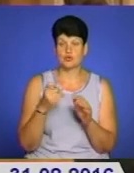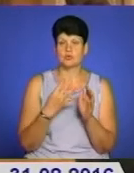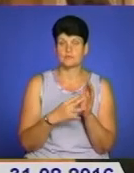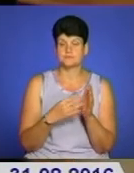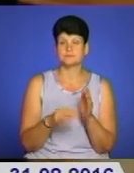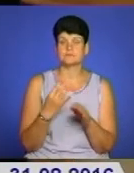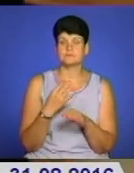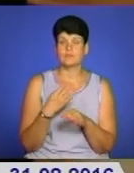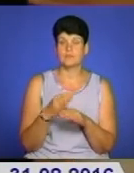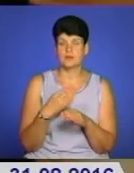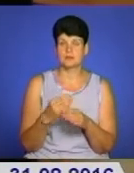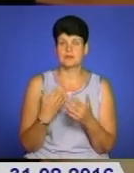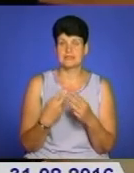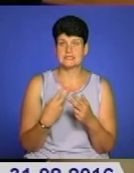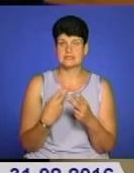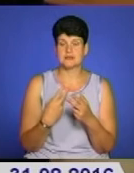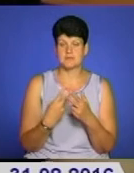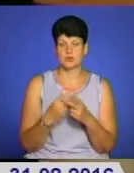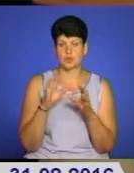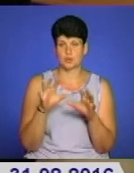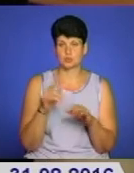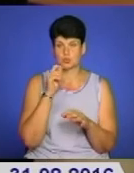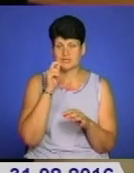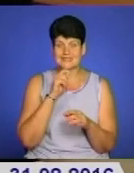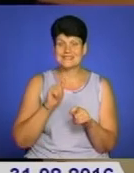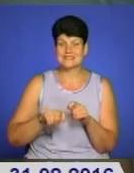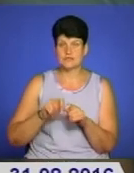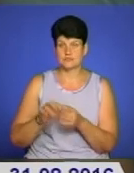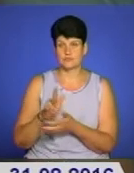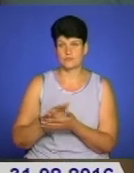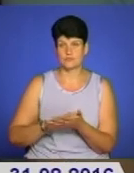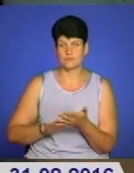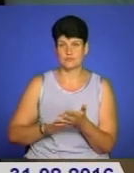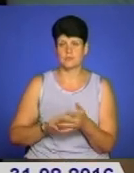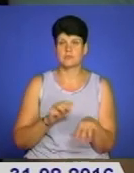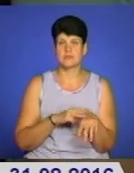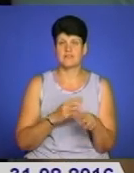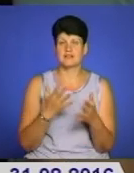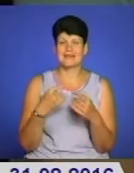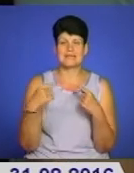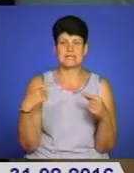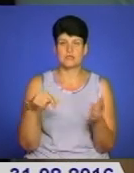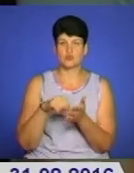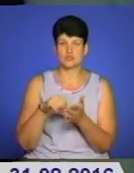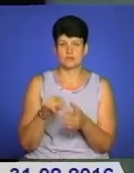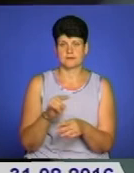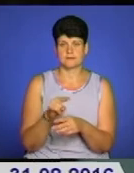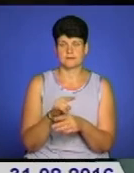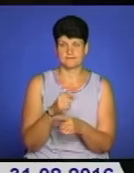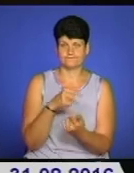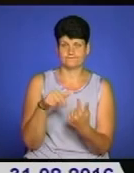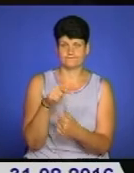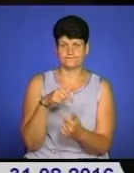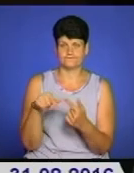частина 4 Кримінального кодексу України. Слідство у даній справі триває. Правоохоронці встановлюють інших учасників шахрайської оборудки,